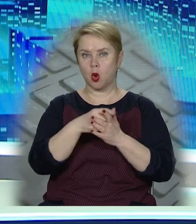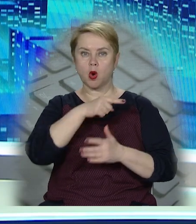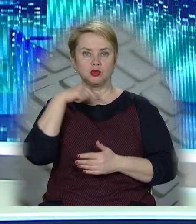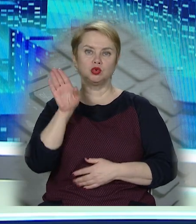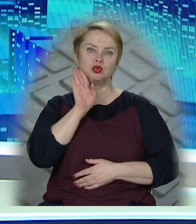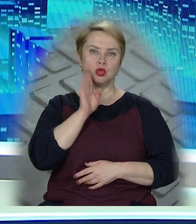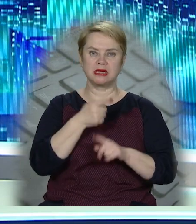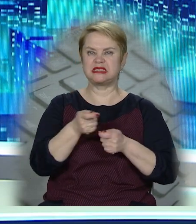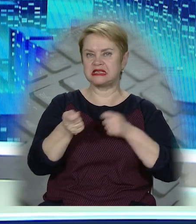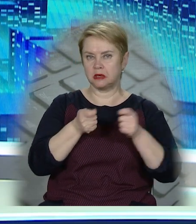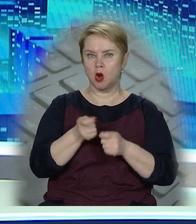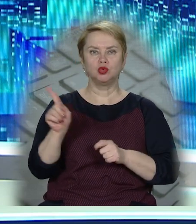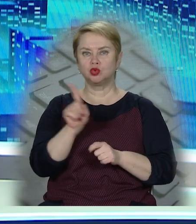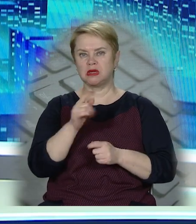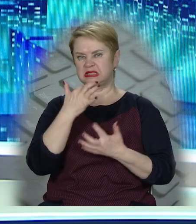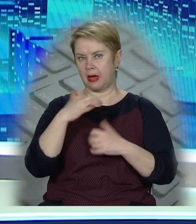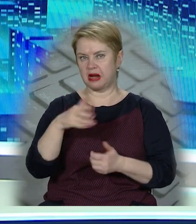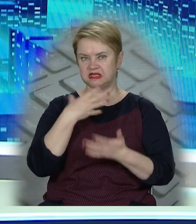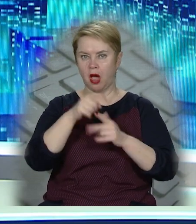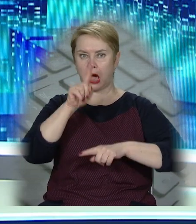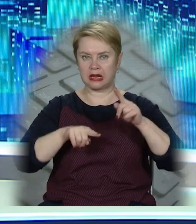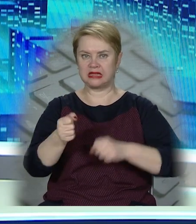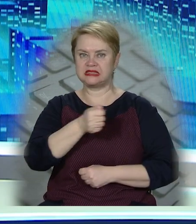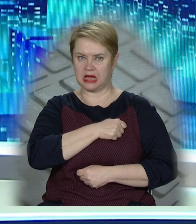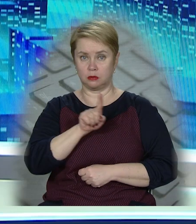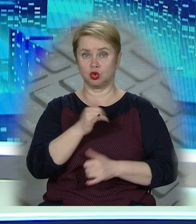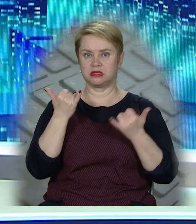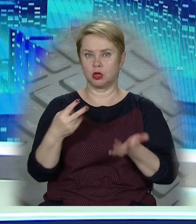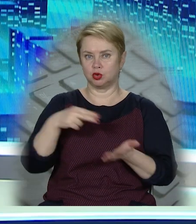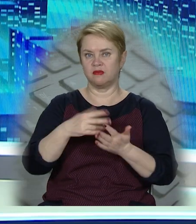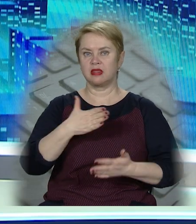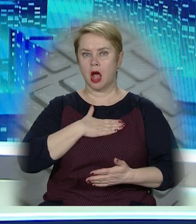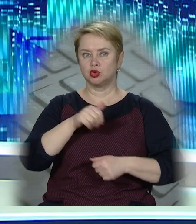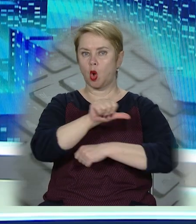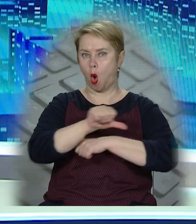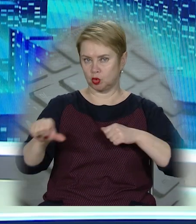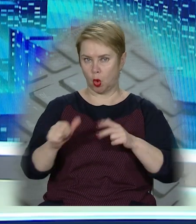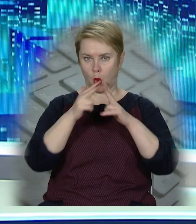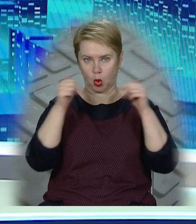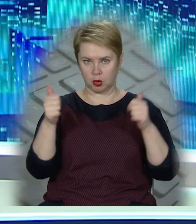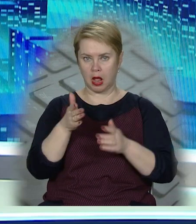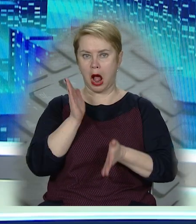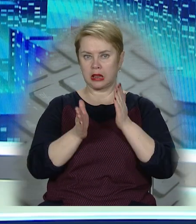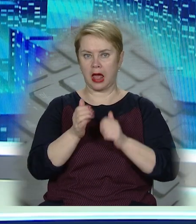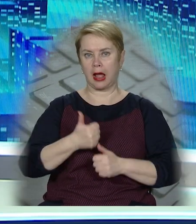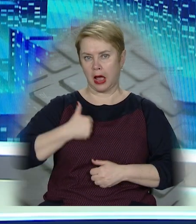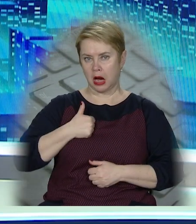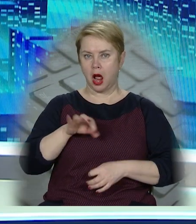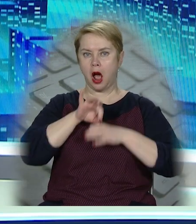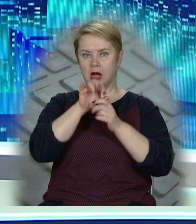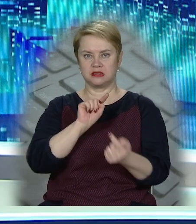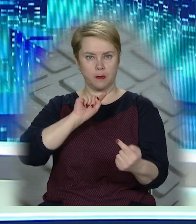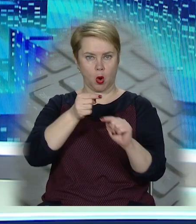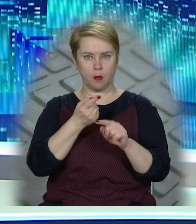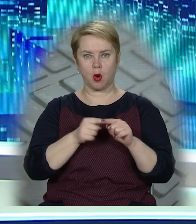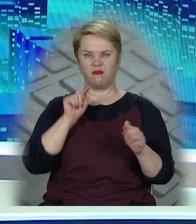російських жінок з застереженням будь-що забрати своїх рідних з армії, що зараз стоїть біля наших кордонів. У Дніпрі на Алеї Героїв прийшла акція